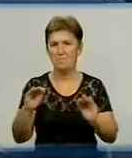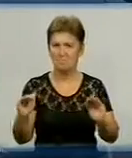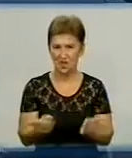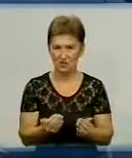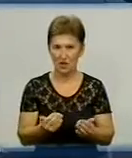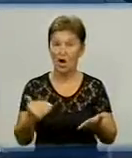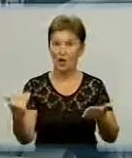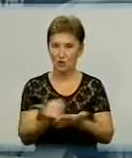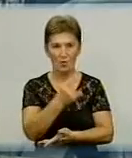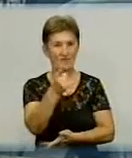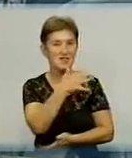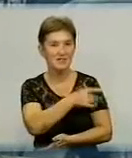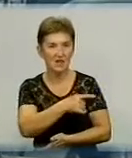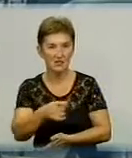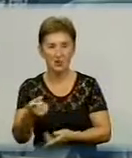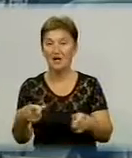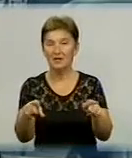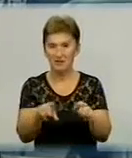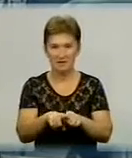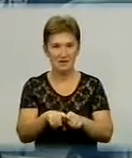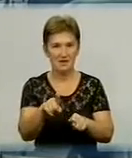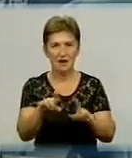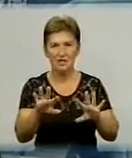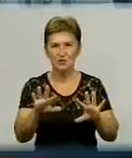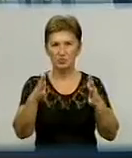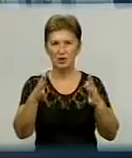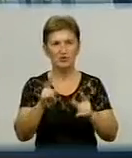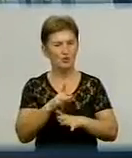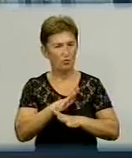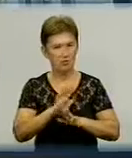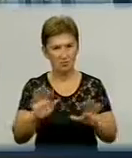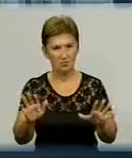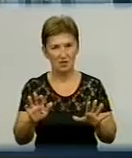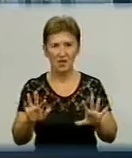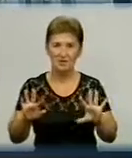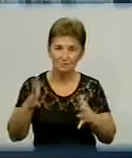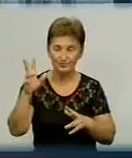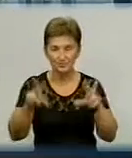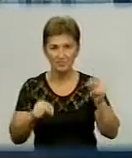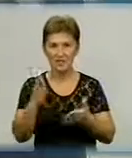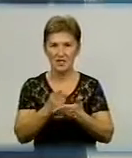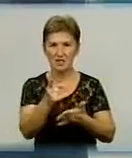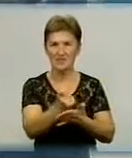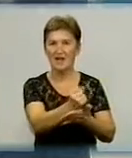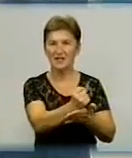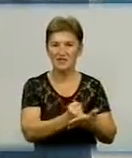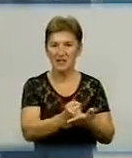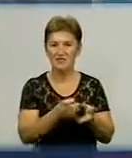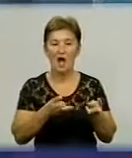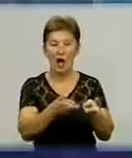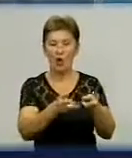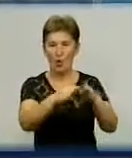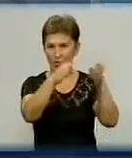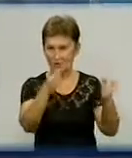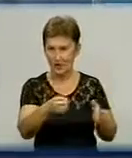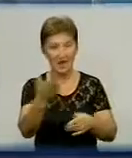сезоні на новинській котельні подібних ситуацій сподіваються уникнути. Про всяк випадок тут мають резервний котел. Ми працювали ці роки без